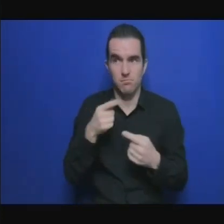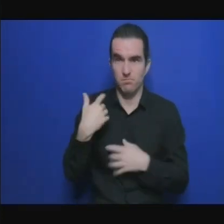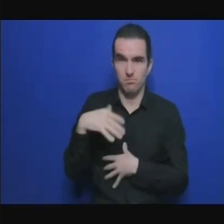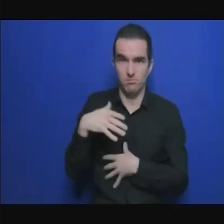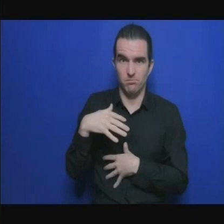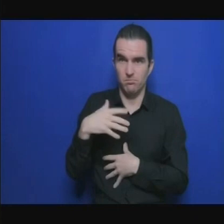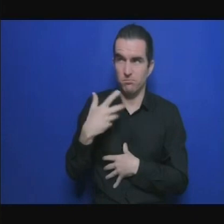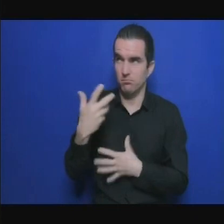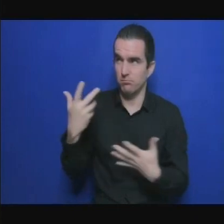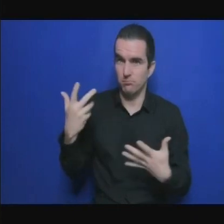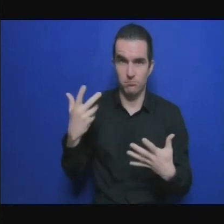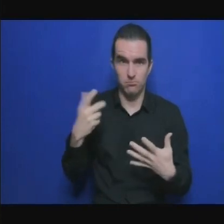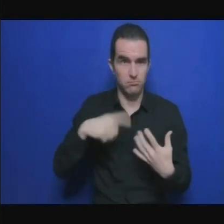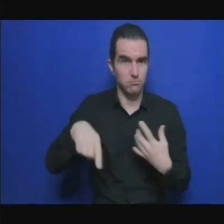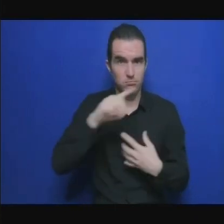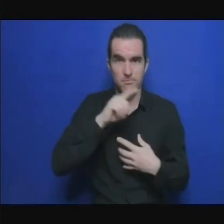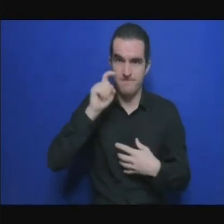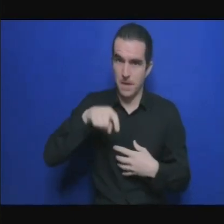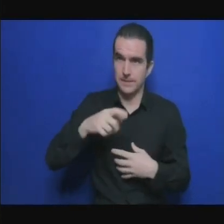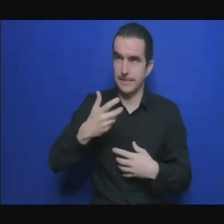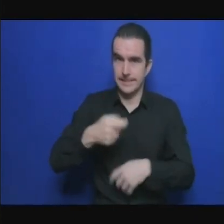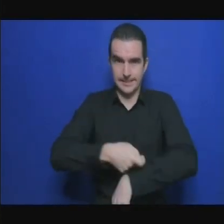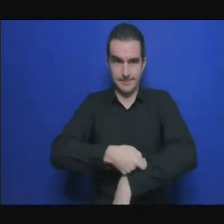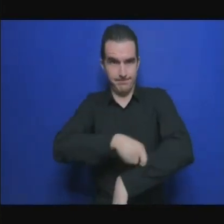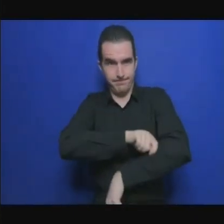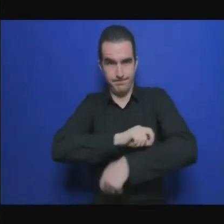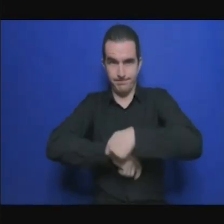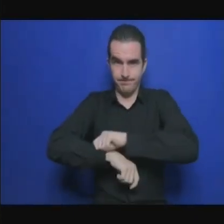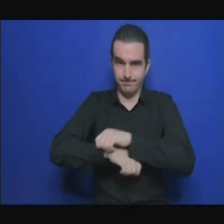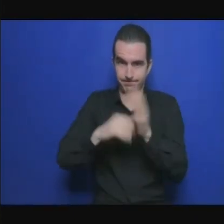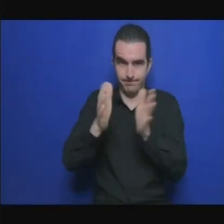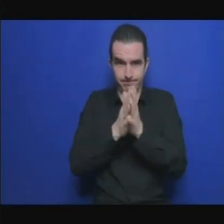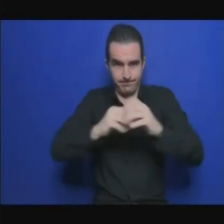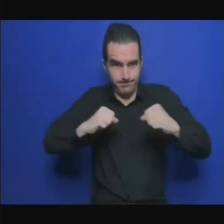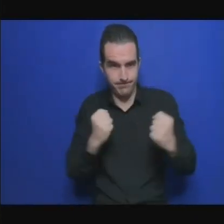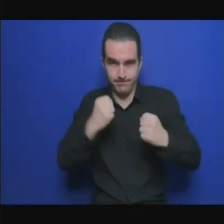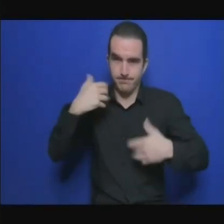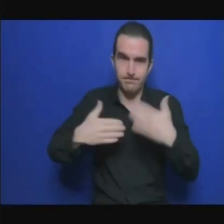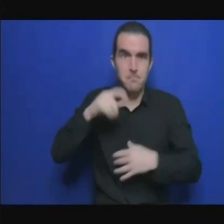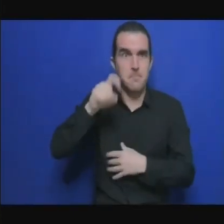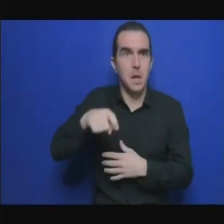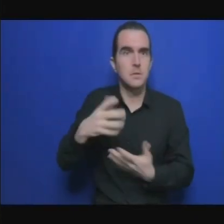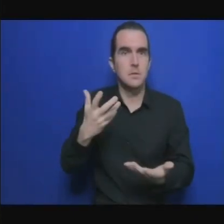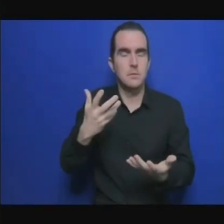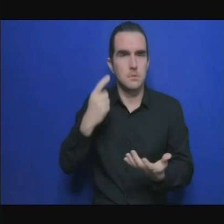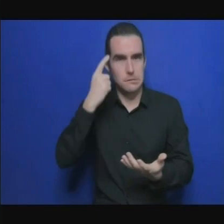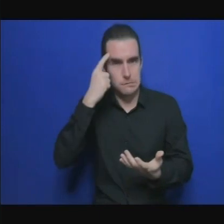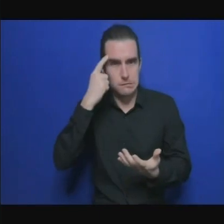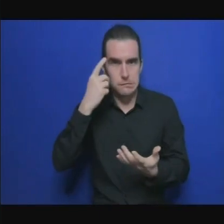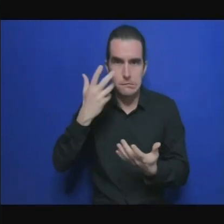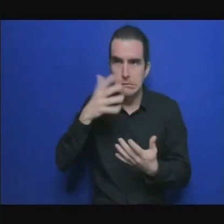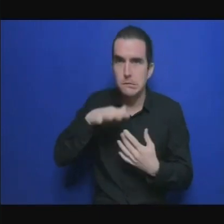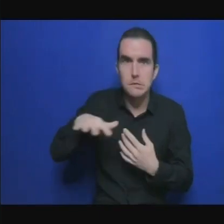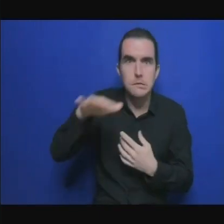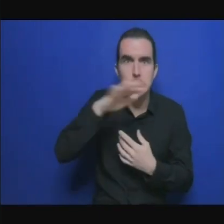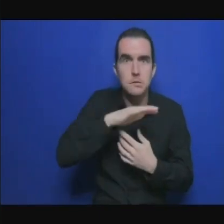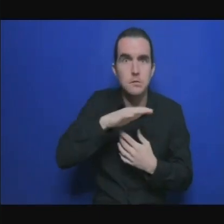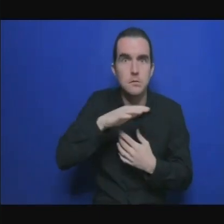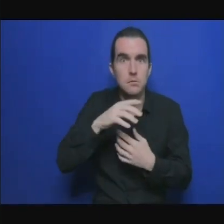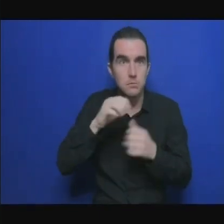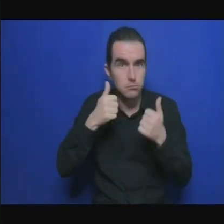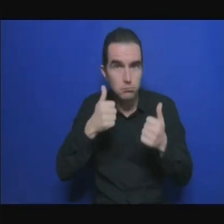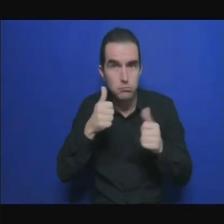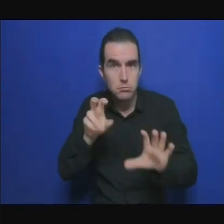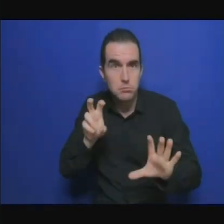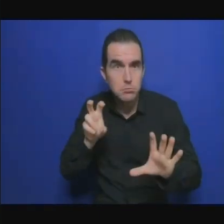part et d'autre part il faut augmenter les rendements agricoles pour assurer la sécurité alimentaire à une population grandissante voilà il faut savoir que